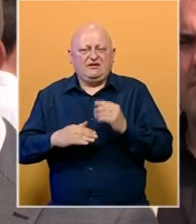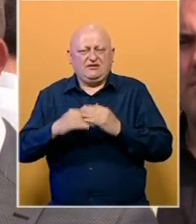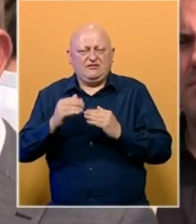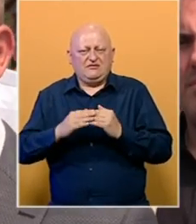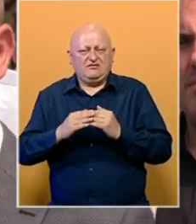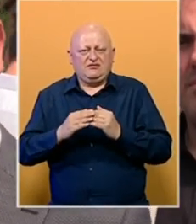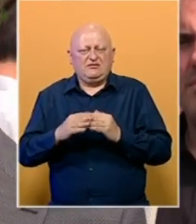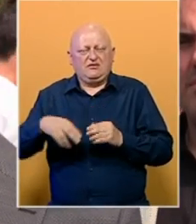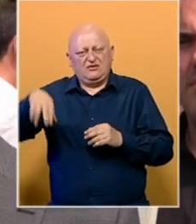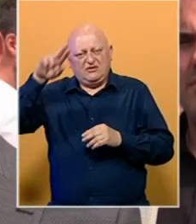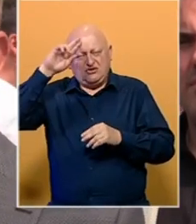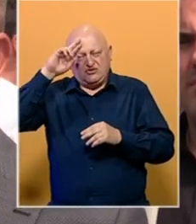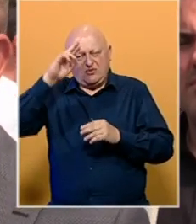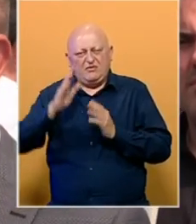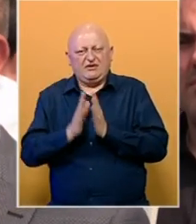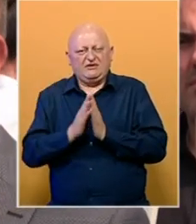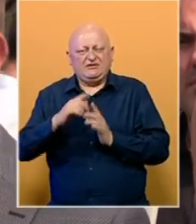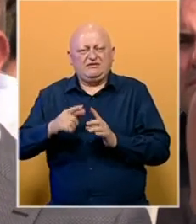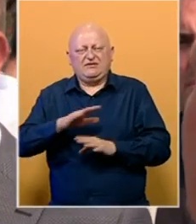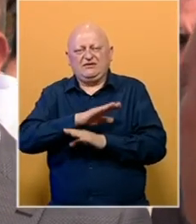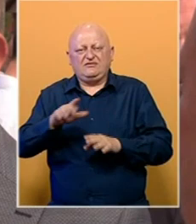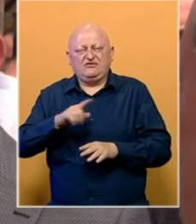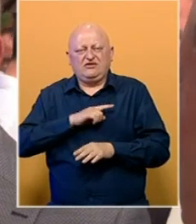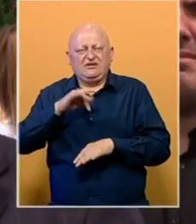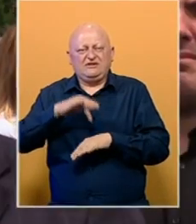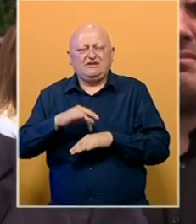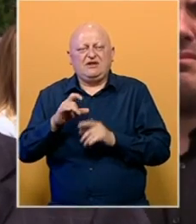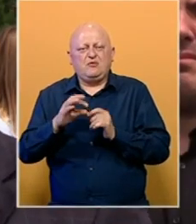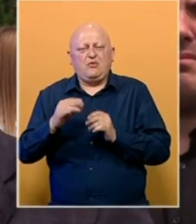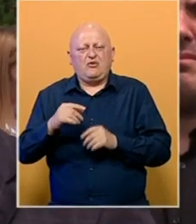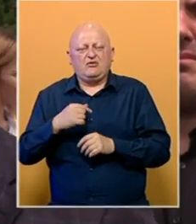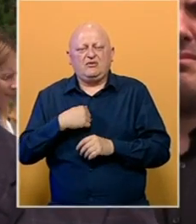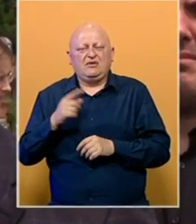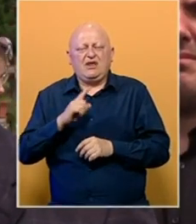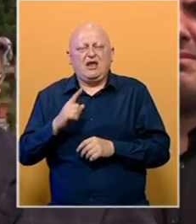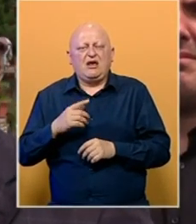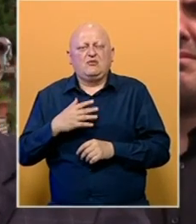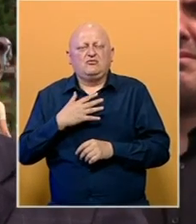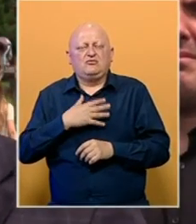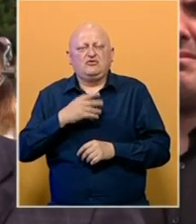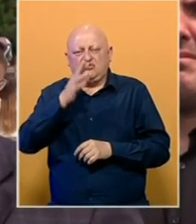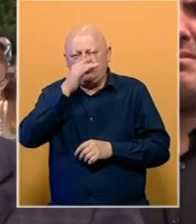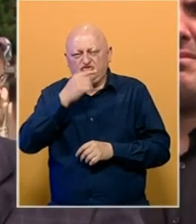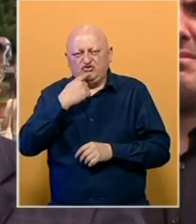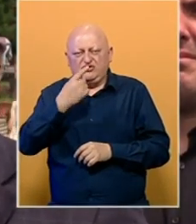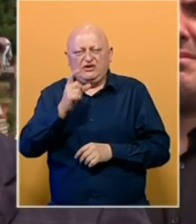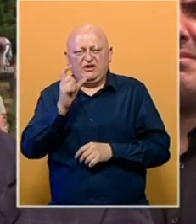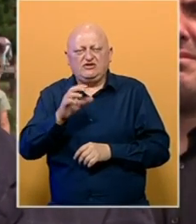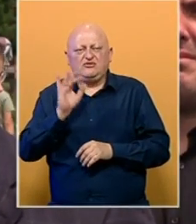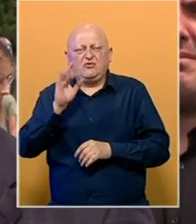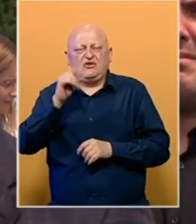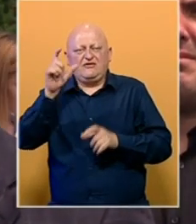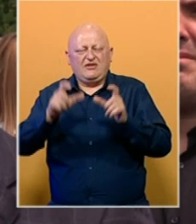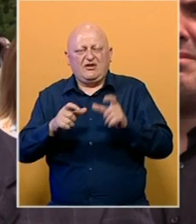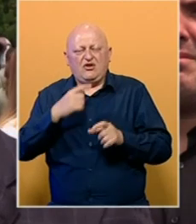sabornog spomen hrama za sve žrtve srednjeg Podrinja. Mi nemamo namiru da kažemo nijednu ružnu riječ protiv bilo kojeg naroda